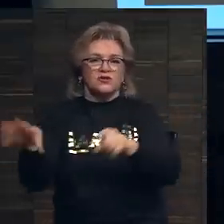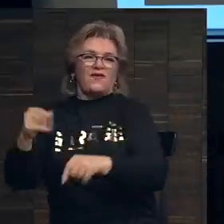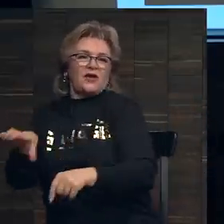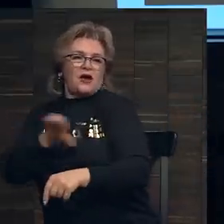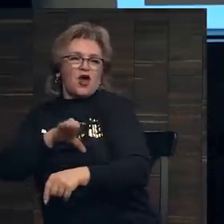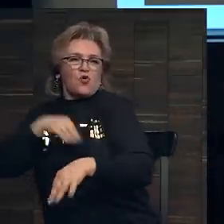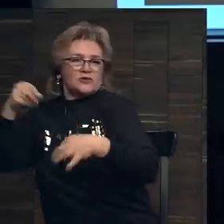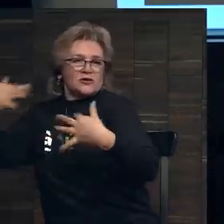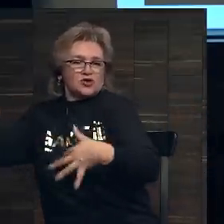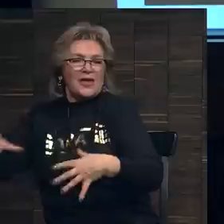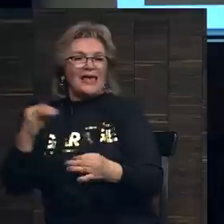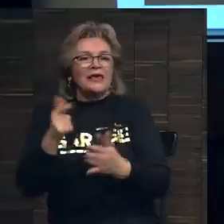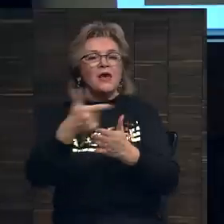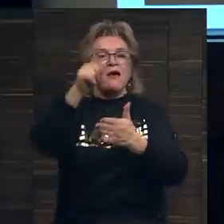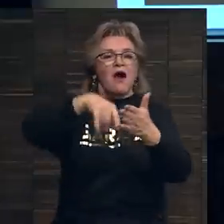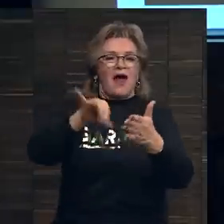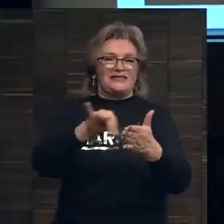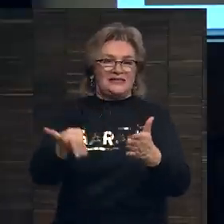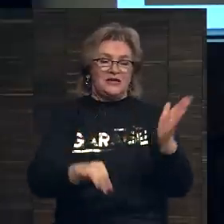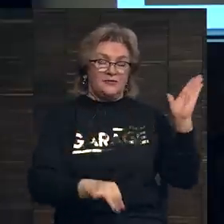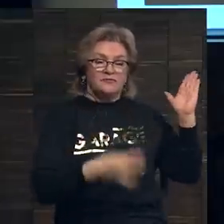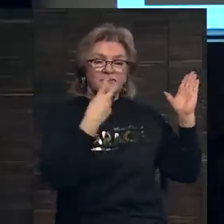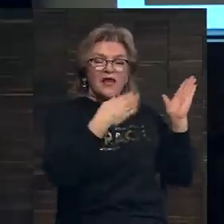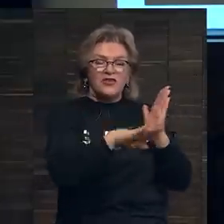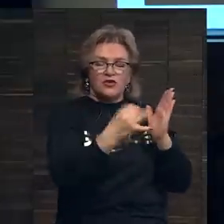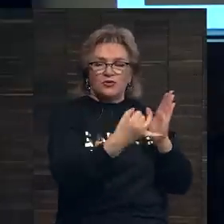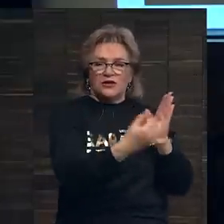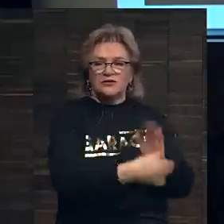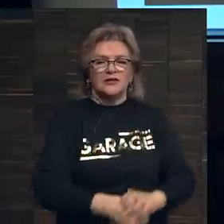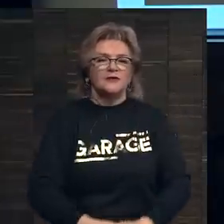роскоши и гарантии. И вот интересное видео, посмотрите.